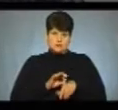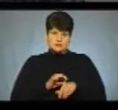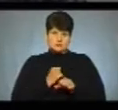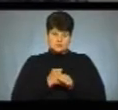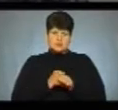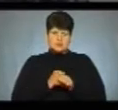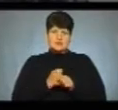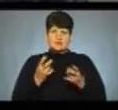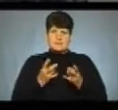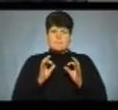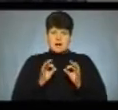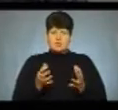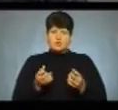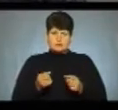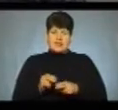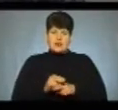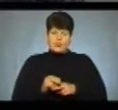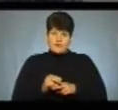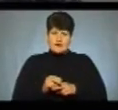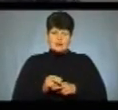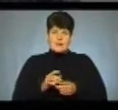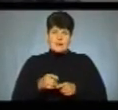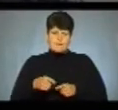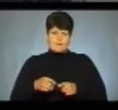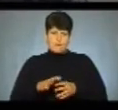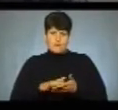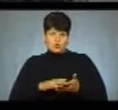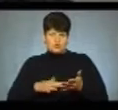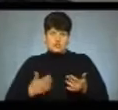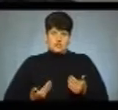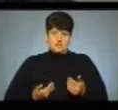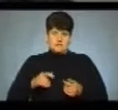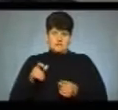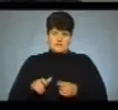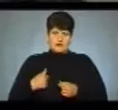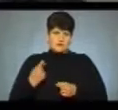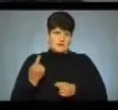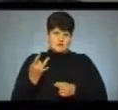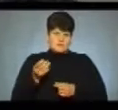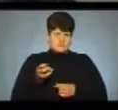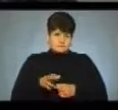отримати лікування і подовжити життя пацієнта. Я тут перша.